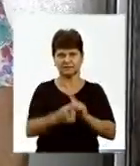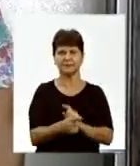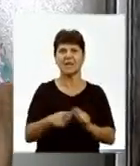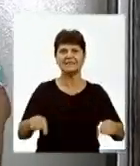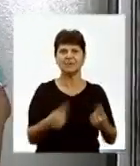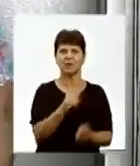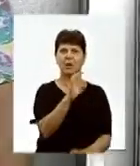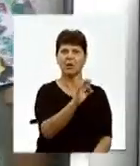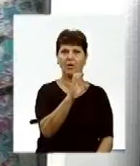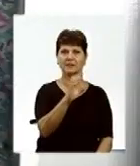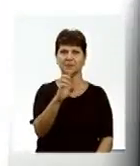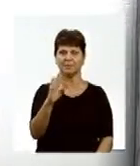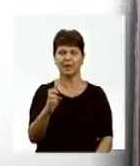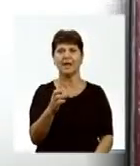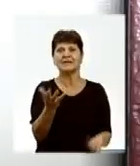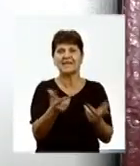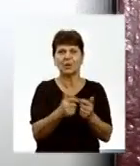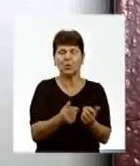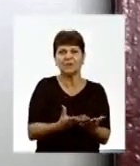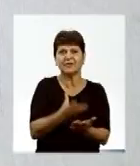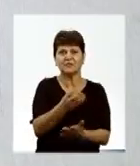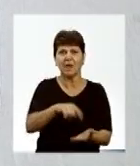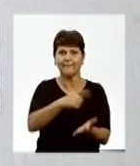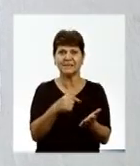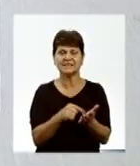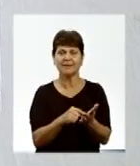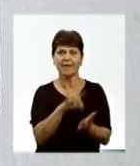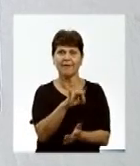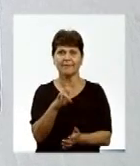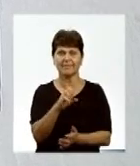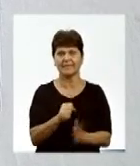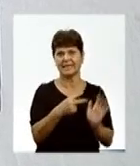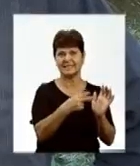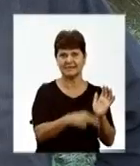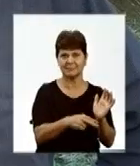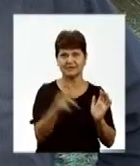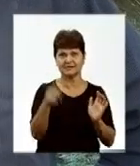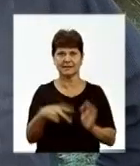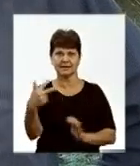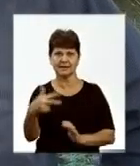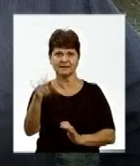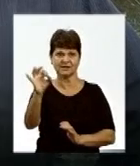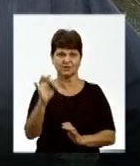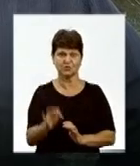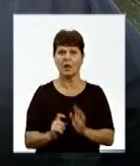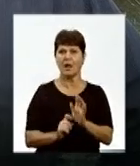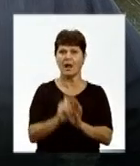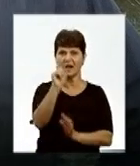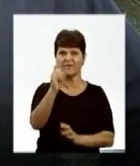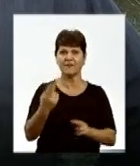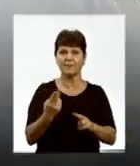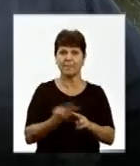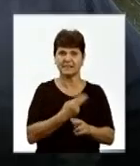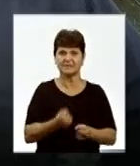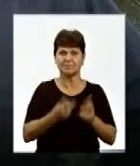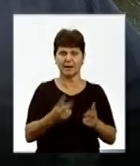ОСББ. За рахунок фінансування з міською радою – 70 на 30%. Ліфт – це безпека, тому у нас це